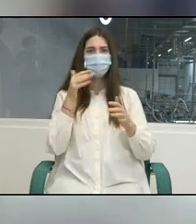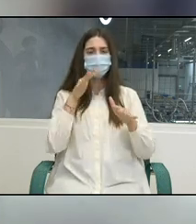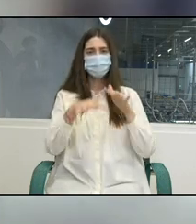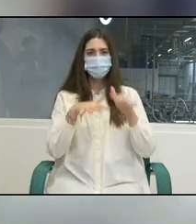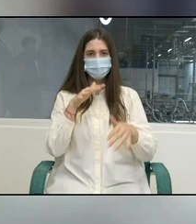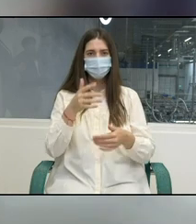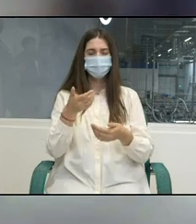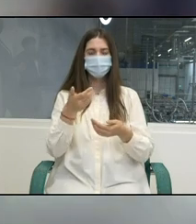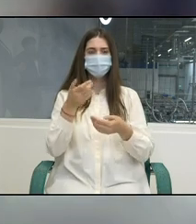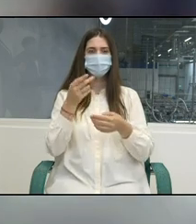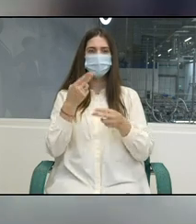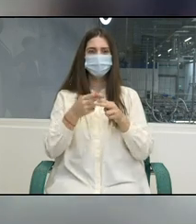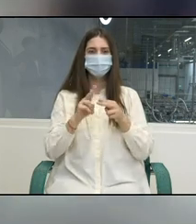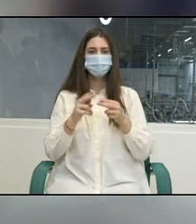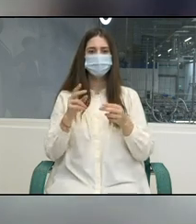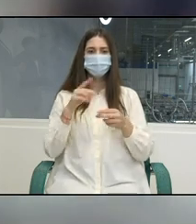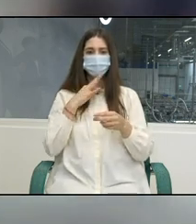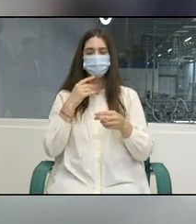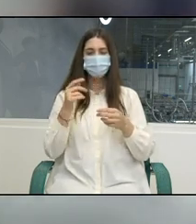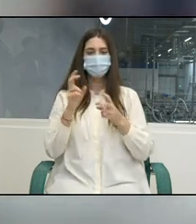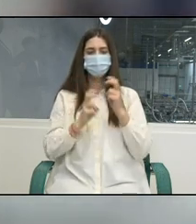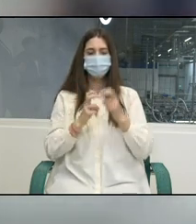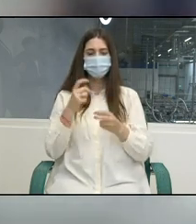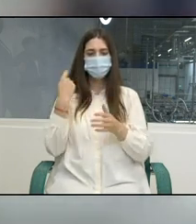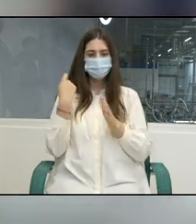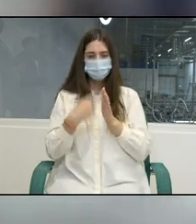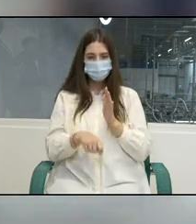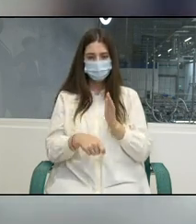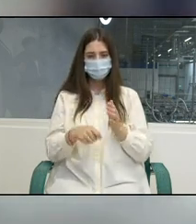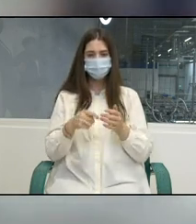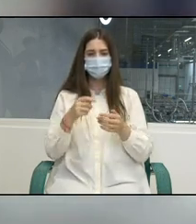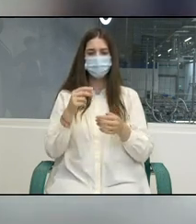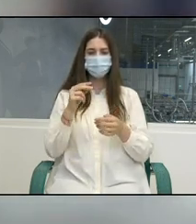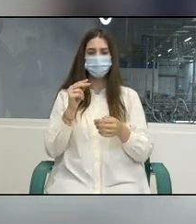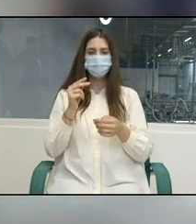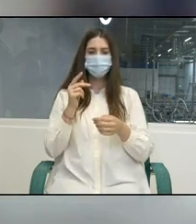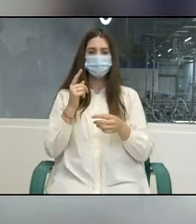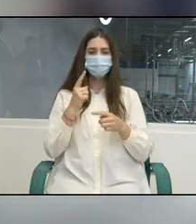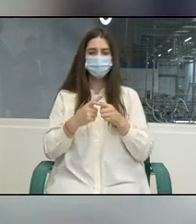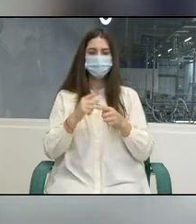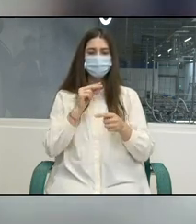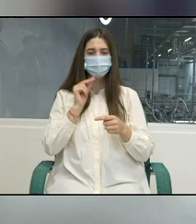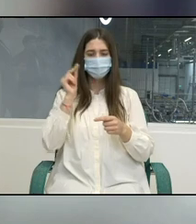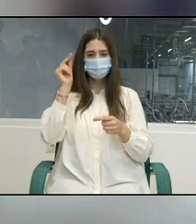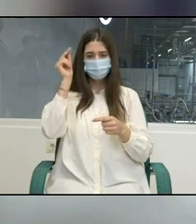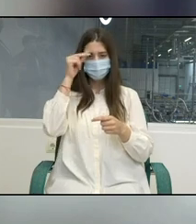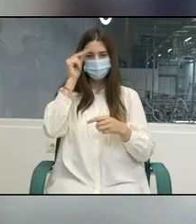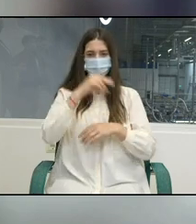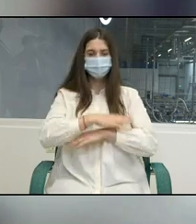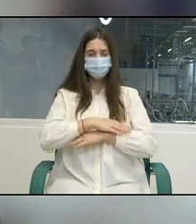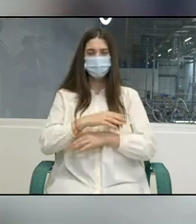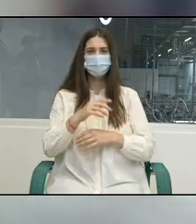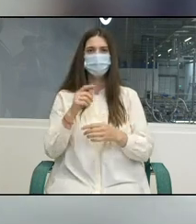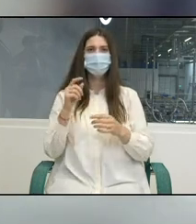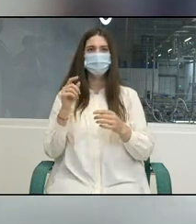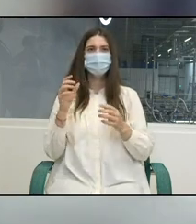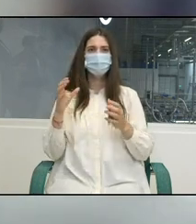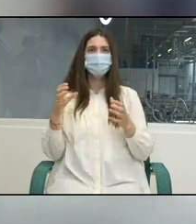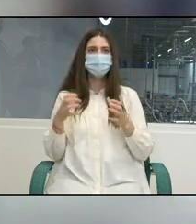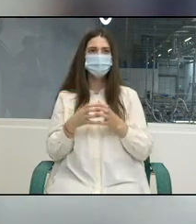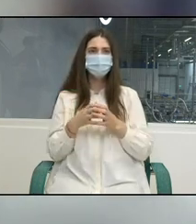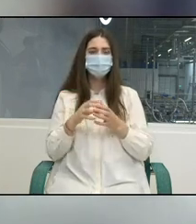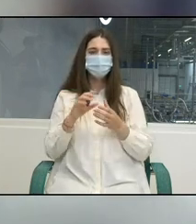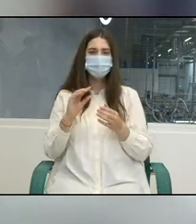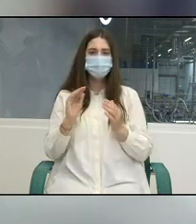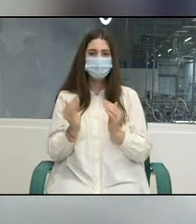educațional și contribuind, de fapt, la sentimentul acesta de incertitudine cu privire la viitor. Moldova are nevoie